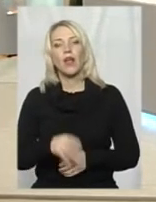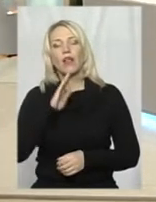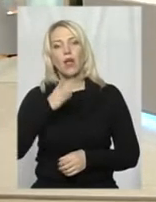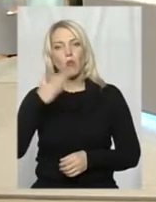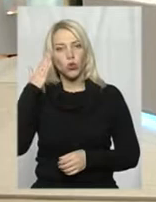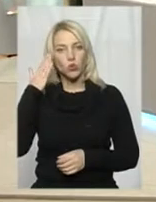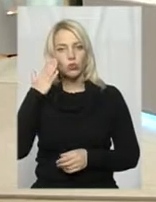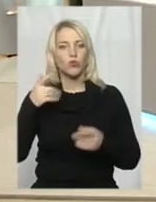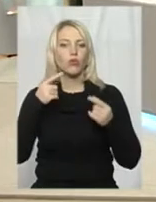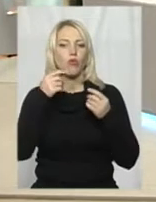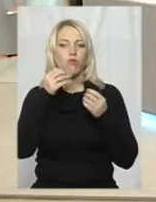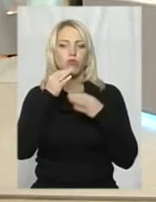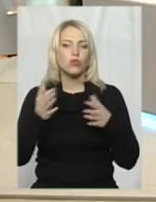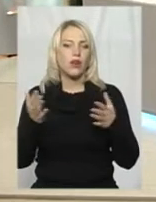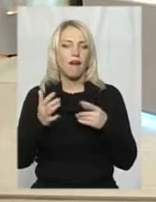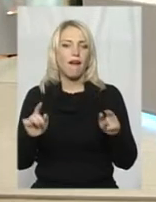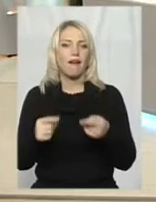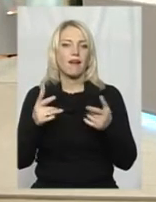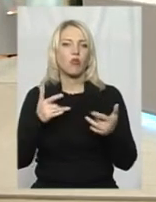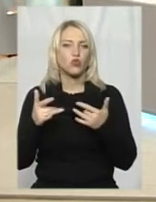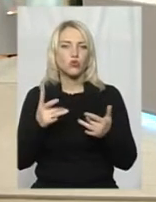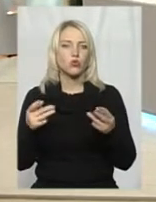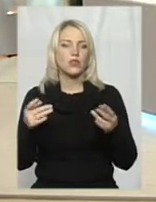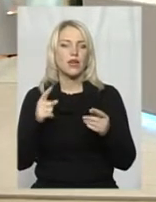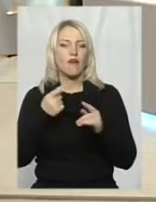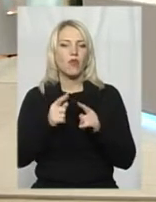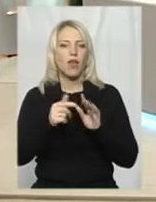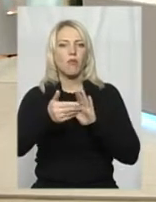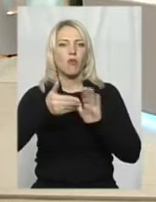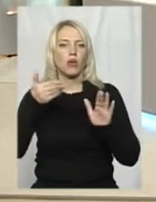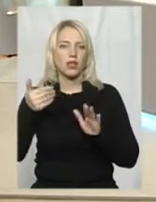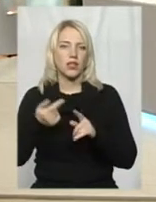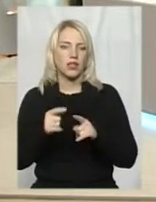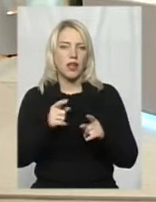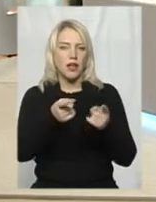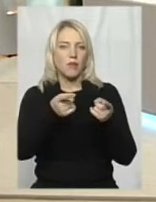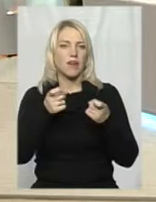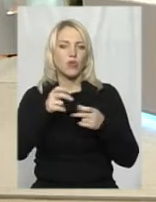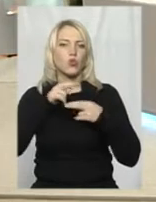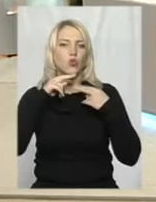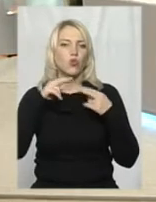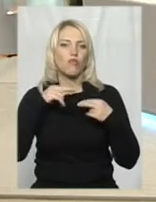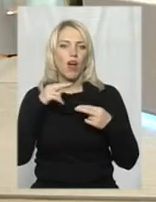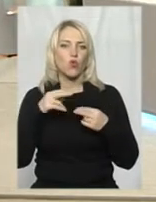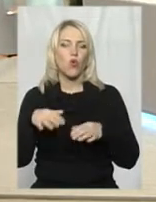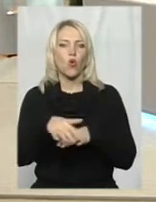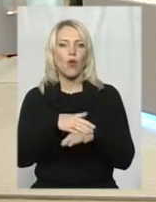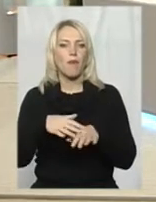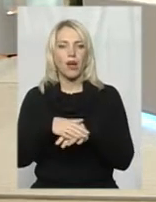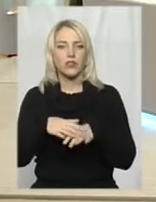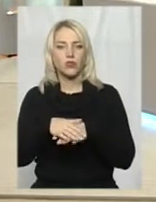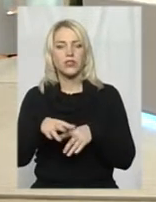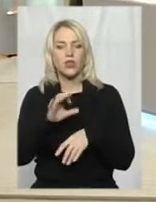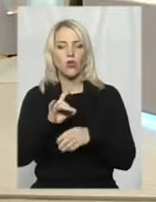будь-яка реконструкція покликана насамперед перевернути увагу громадськості до